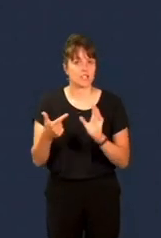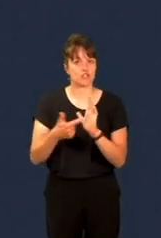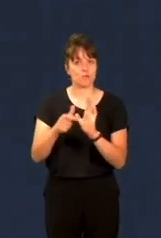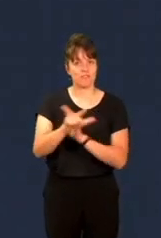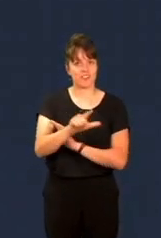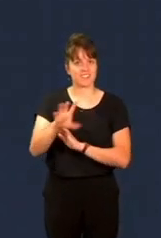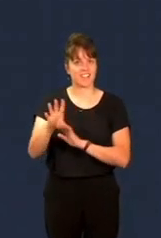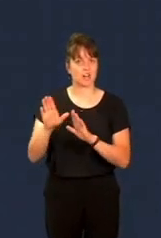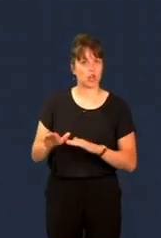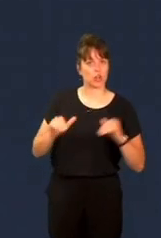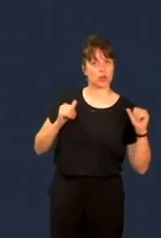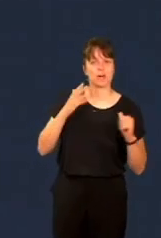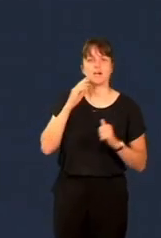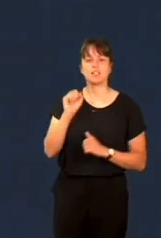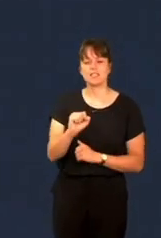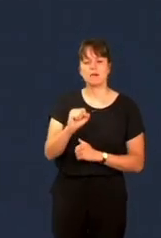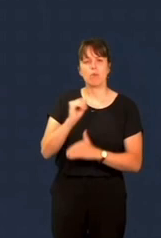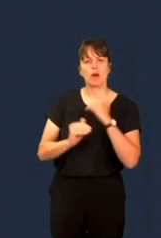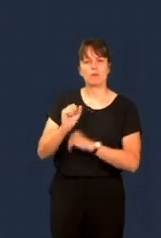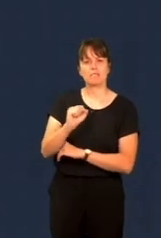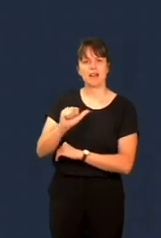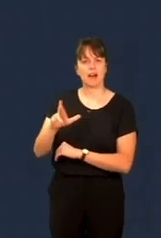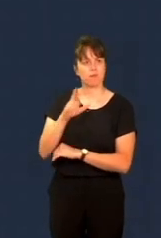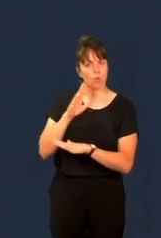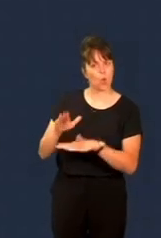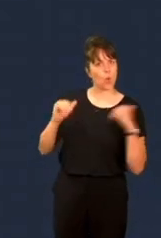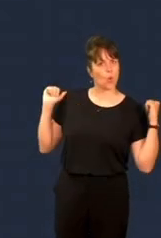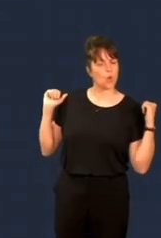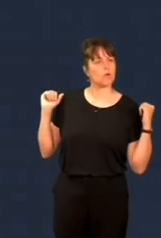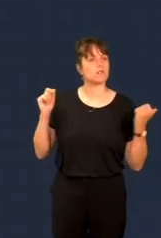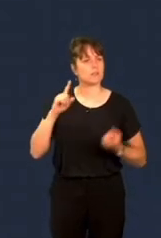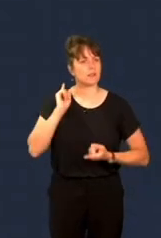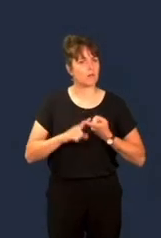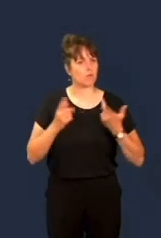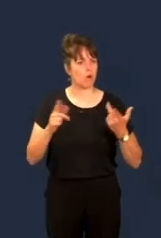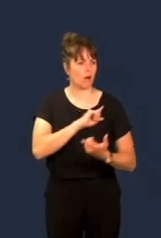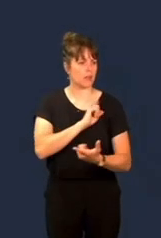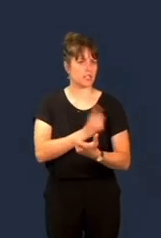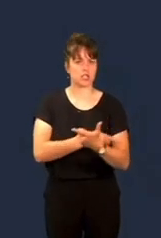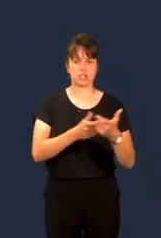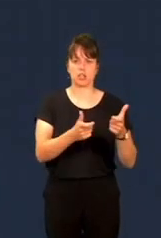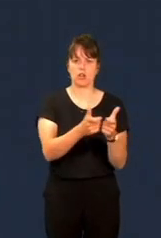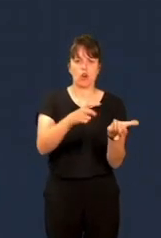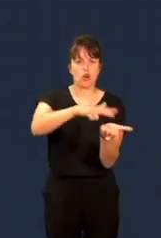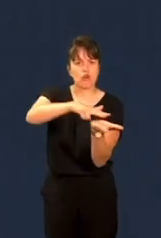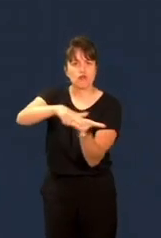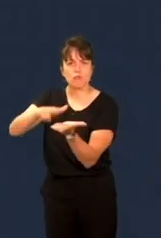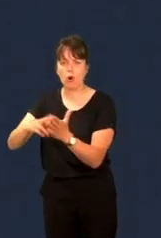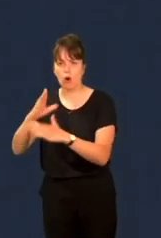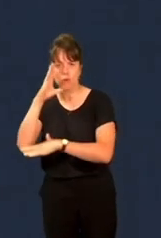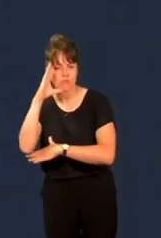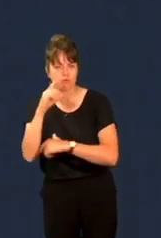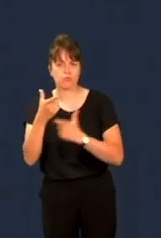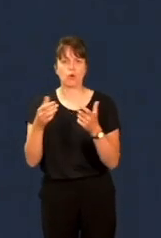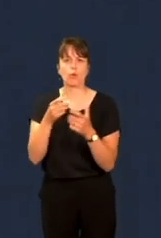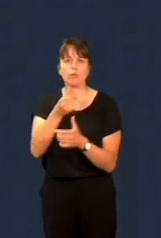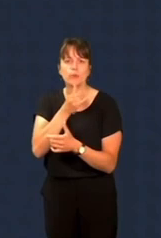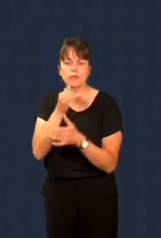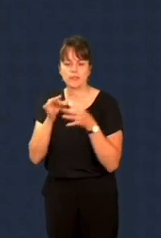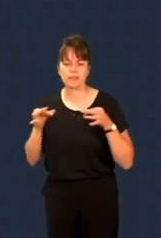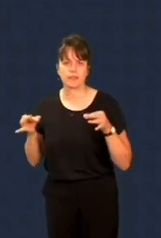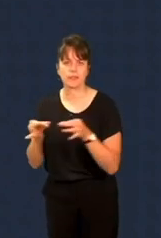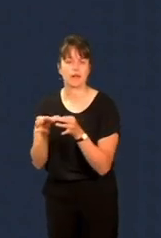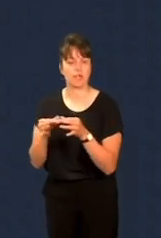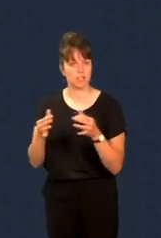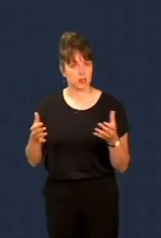SAR, service d'accompagnement de la rénovation énergétique, destiné à la rénovation énergétique des logements et des petits locaux tertiaires. Alors que dans le même